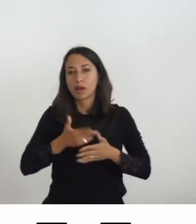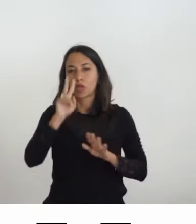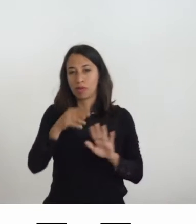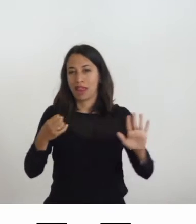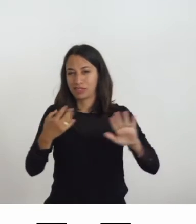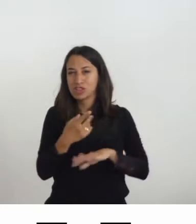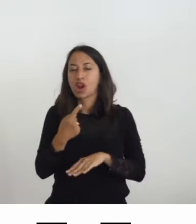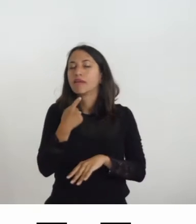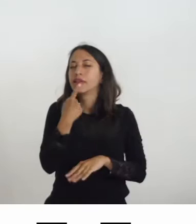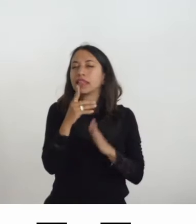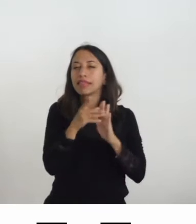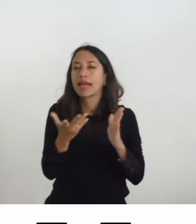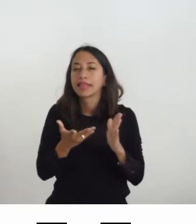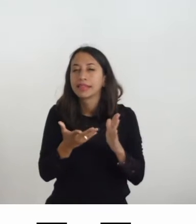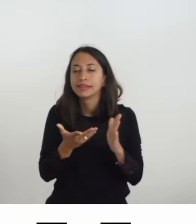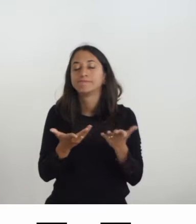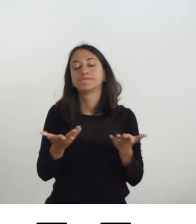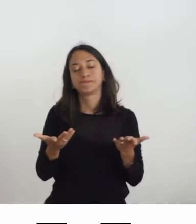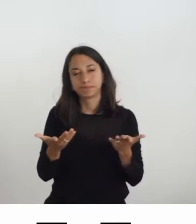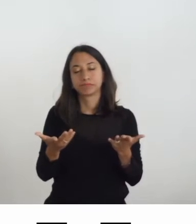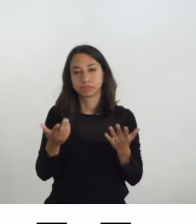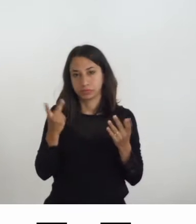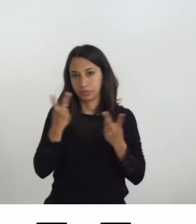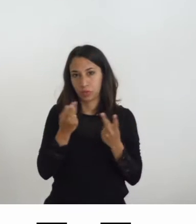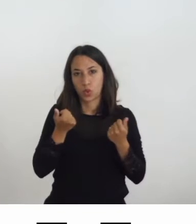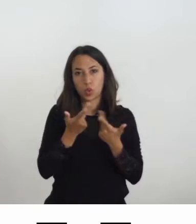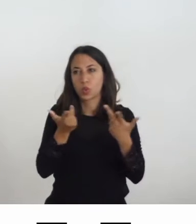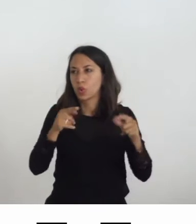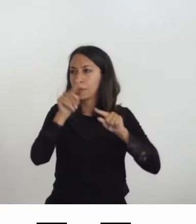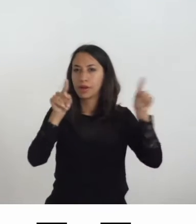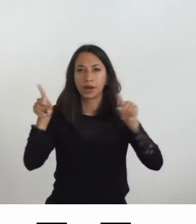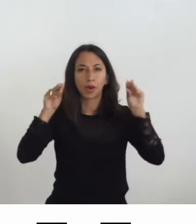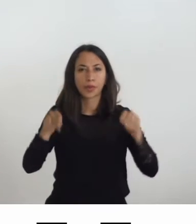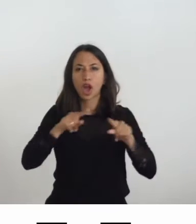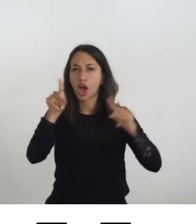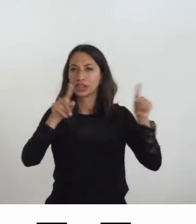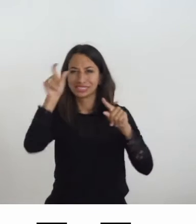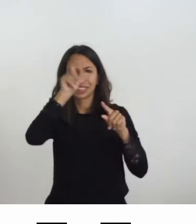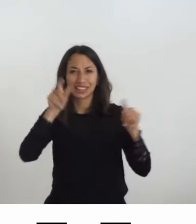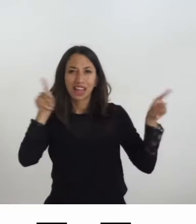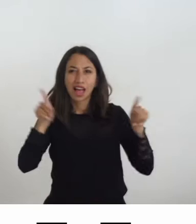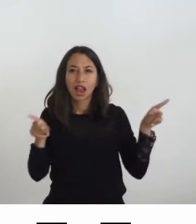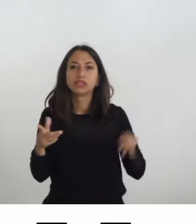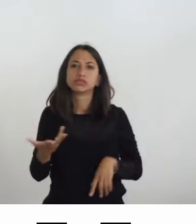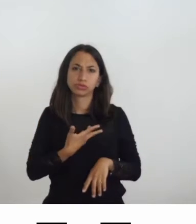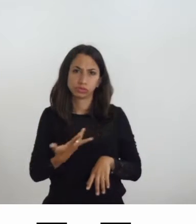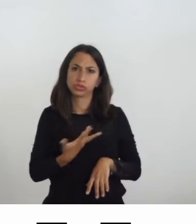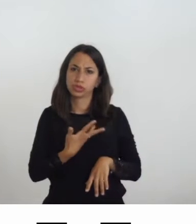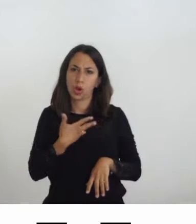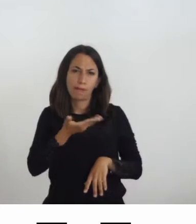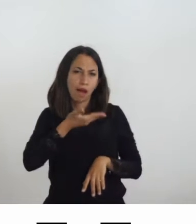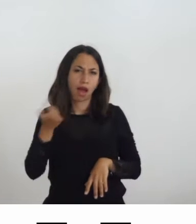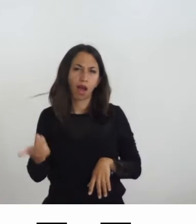ci dicono che nelle numerose strutture espositive italiane esistono ancora barriere